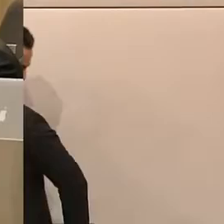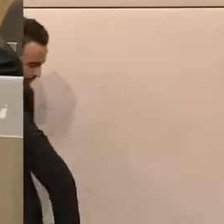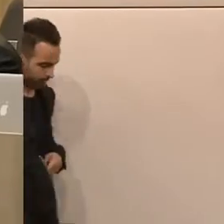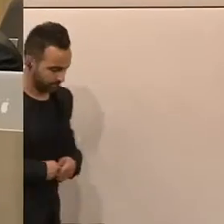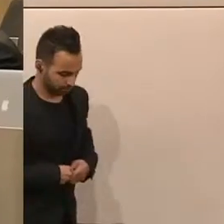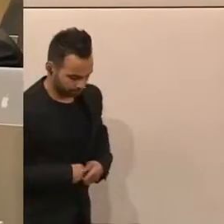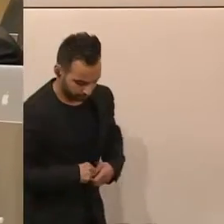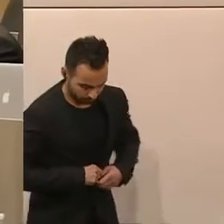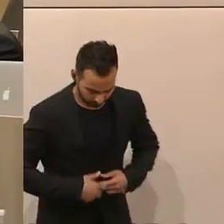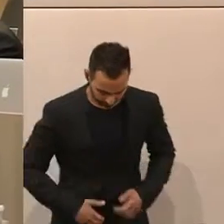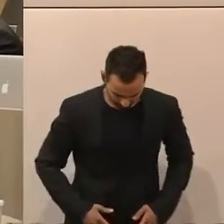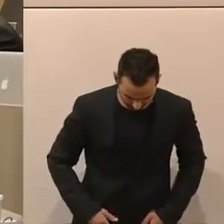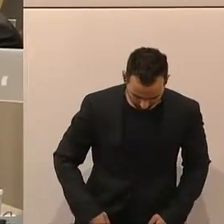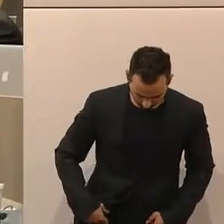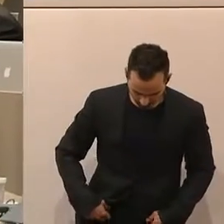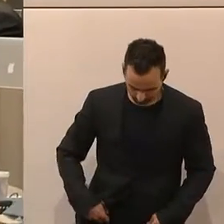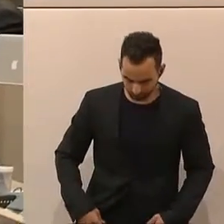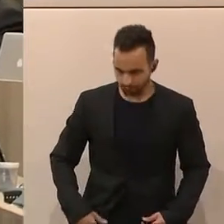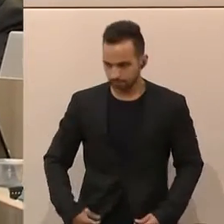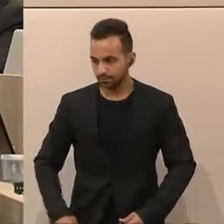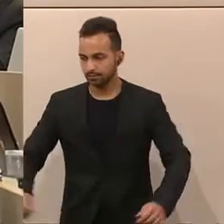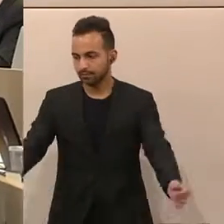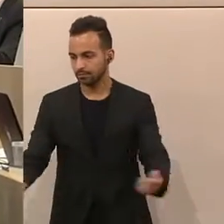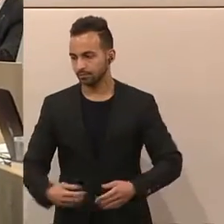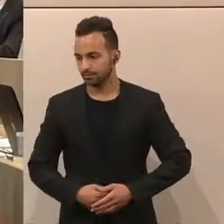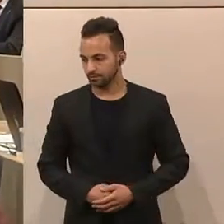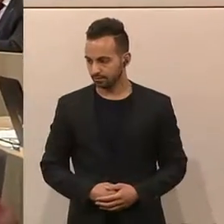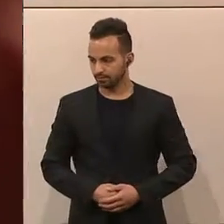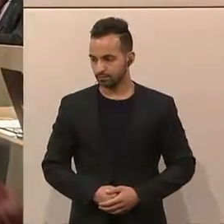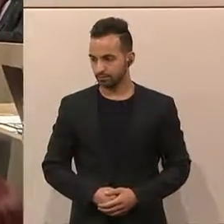stehen und nicht die Interessen einzelner Bundesländer, sagt Daniela Holzinger-Fogtenhuber.